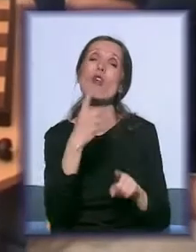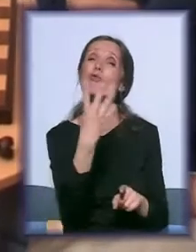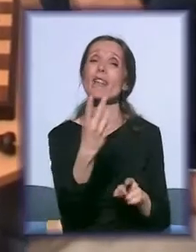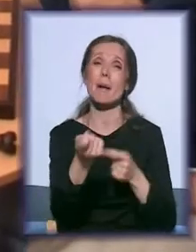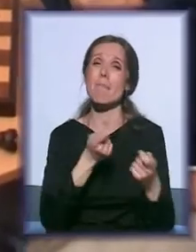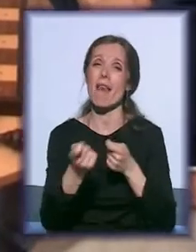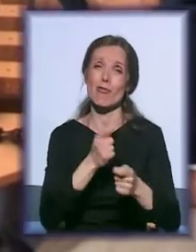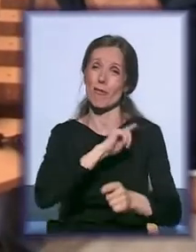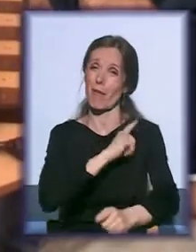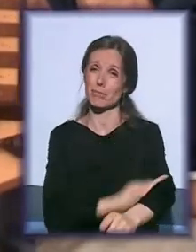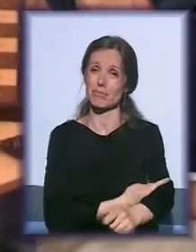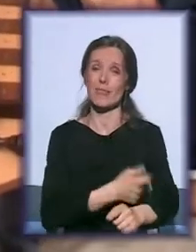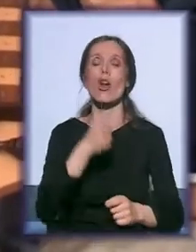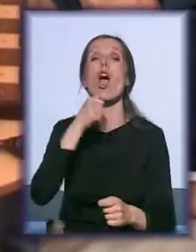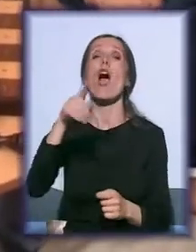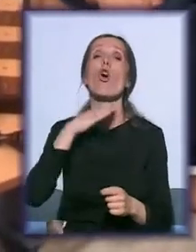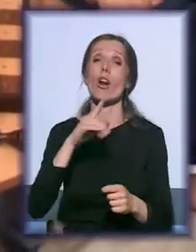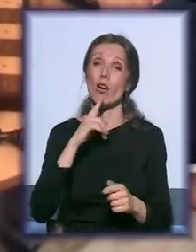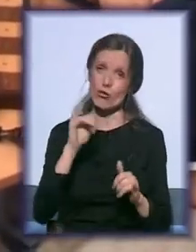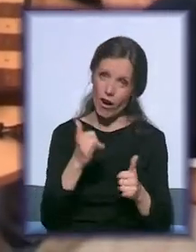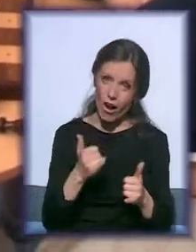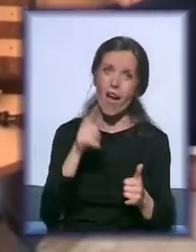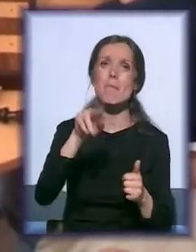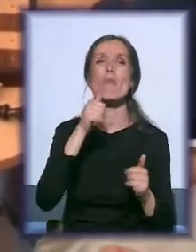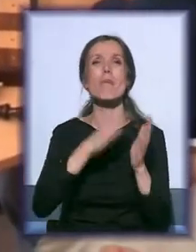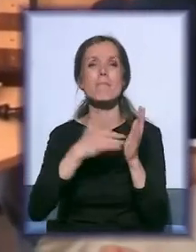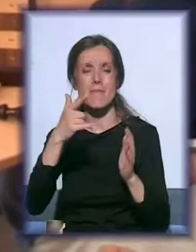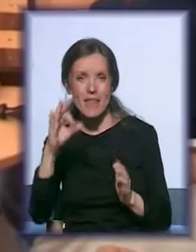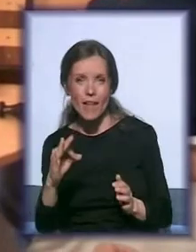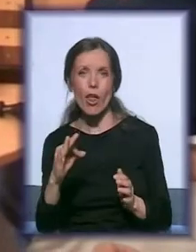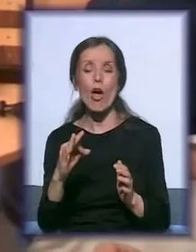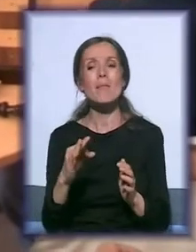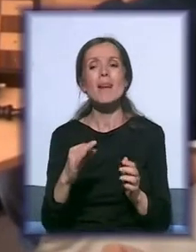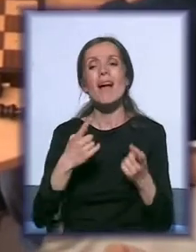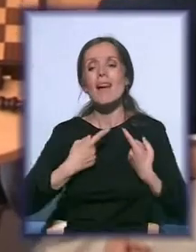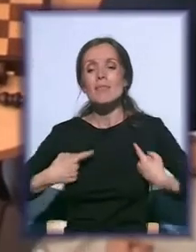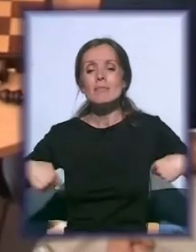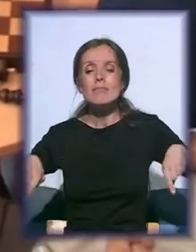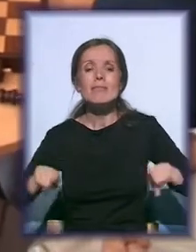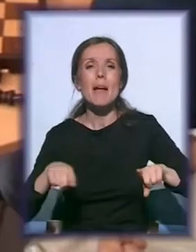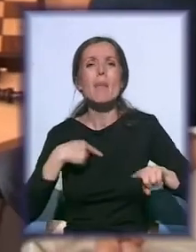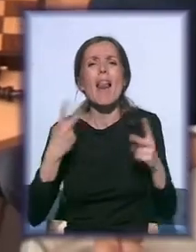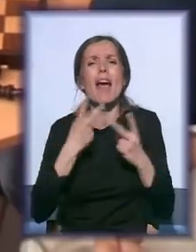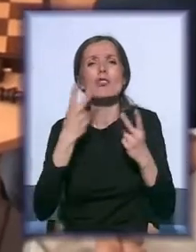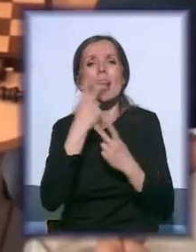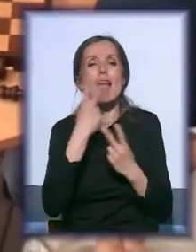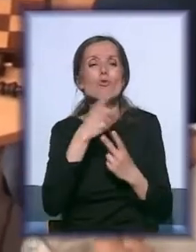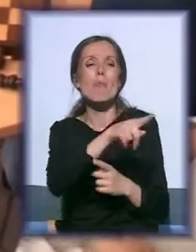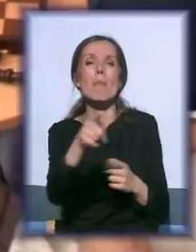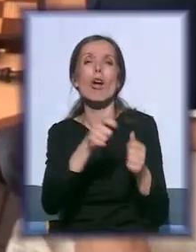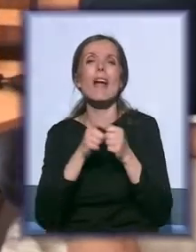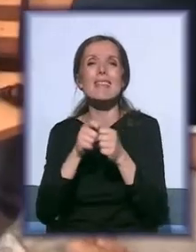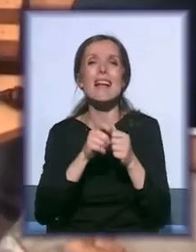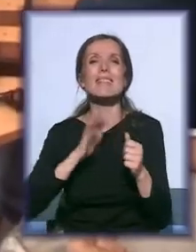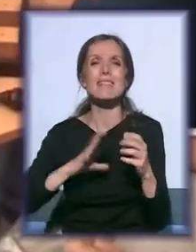imamo i Mila. I Milo je bio tu non-stop. I onda lakši razumemo same organizacije civilnog društva, jednostavno sa